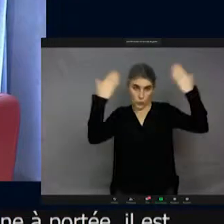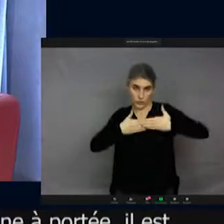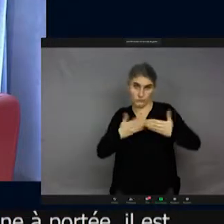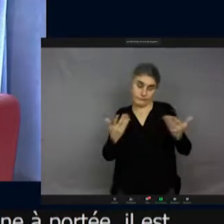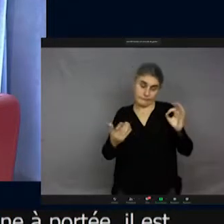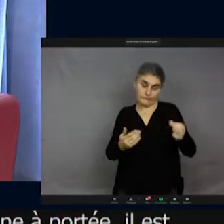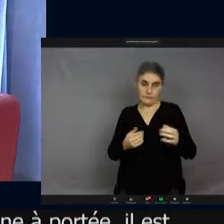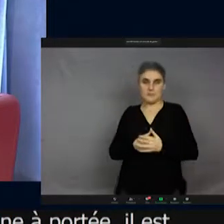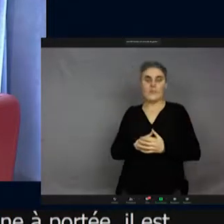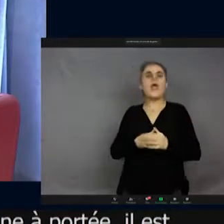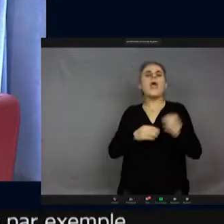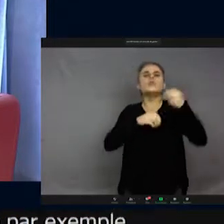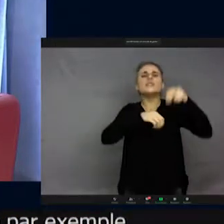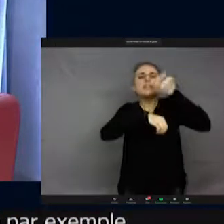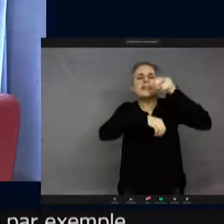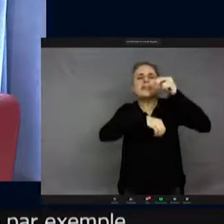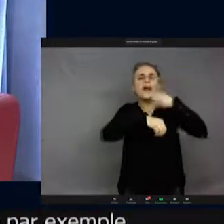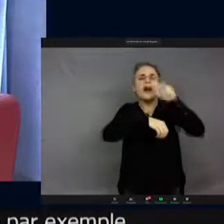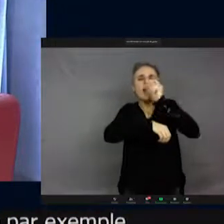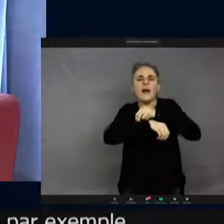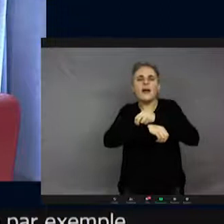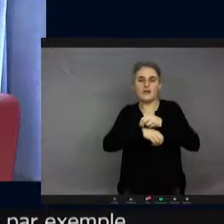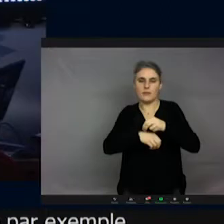à la lumière. En revanche, les moustiques, non. mais bon.